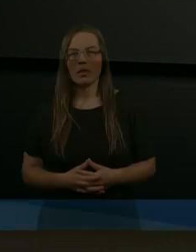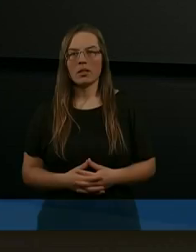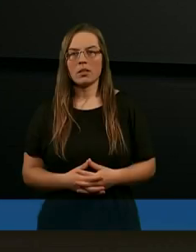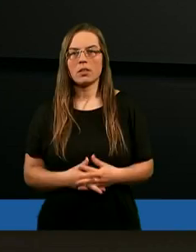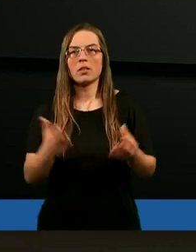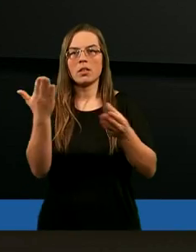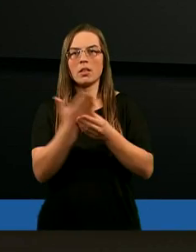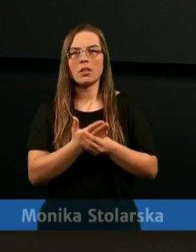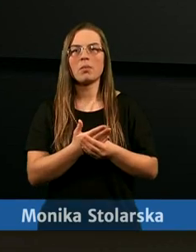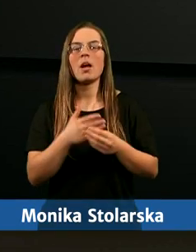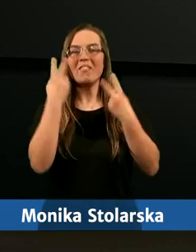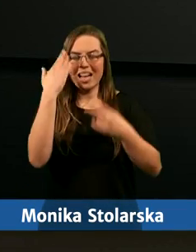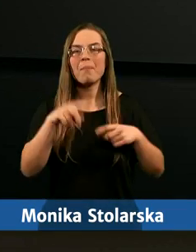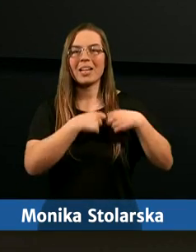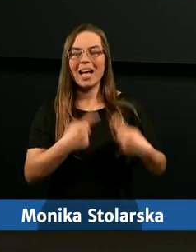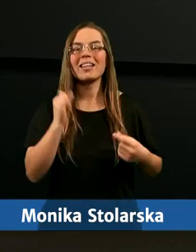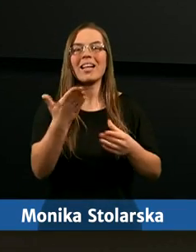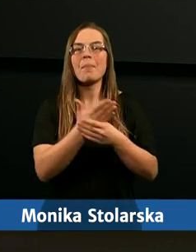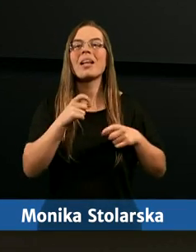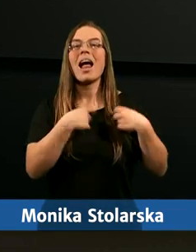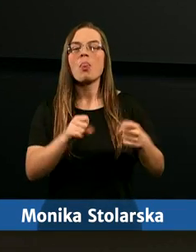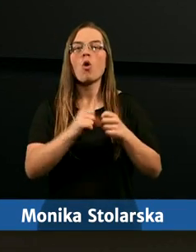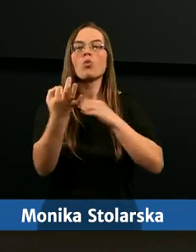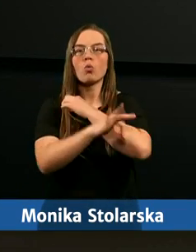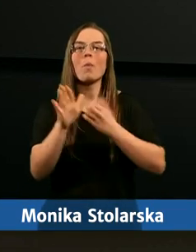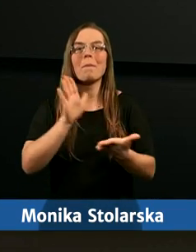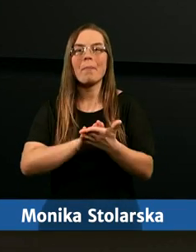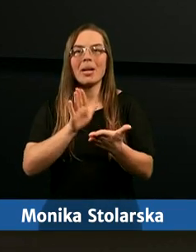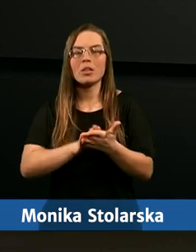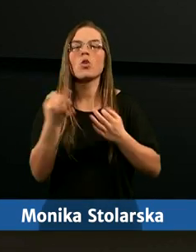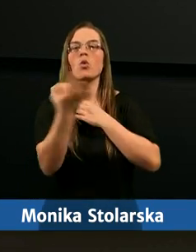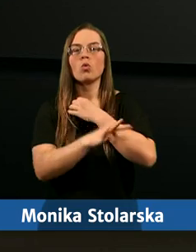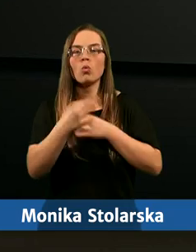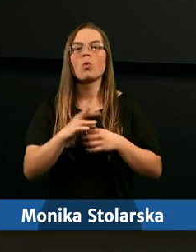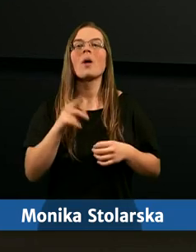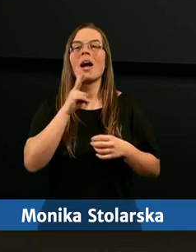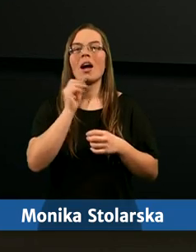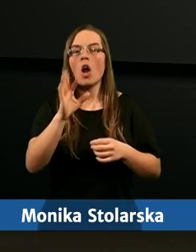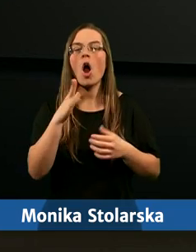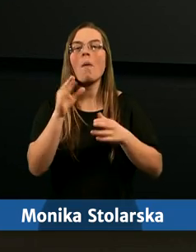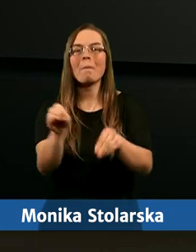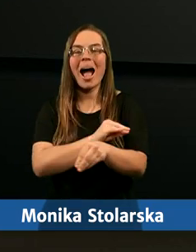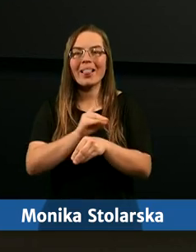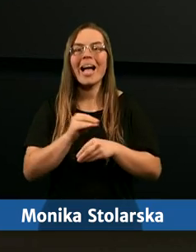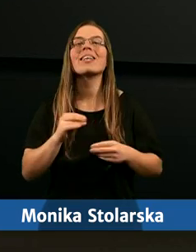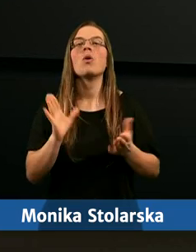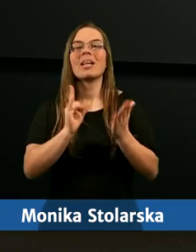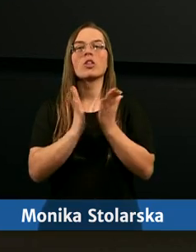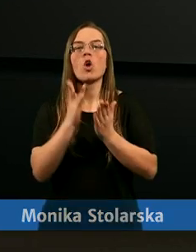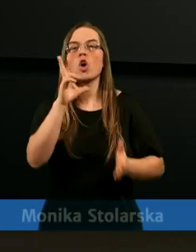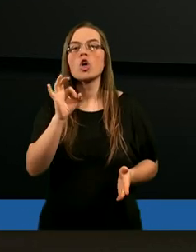Zapraszam serdecznie do studium biblijnego, studium opartego o materiał